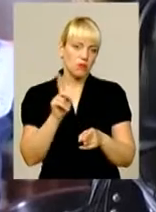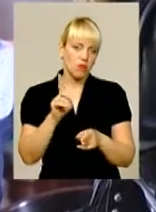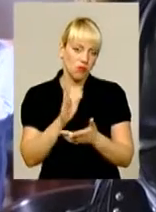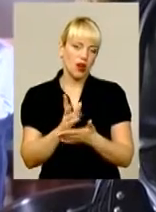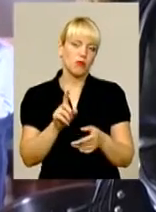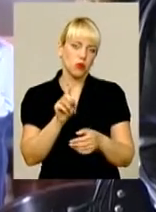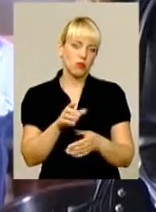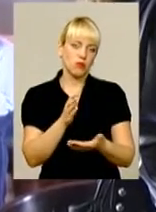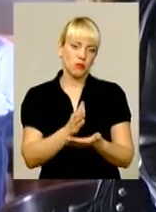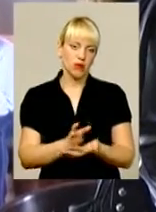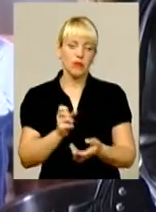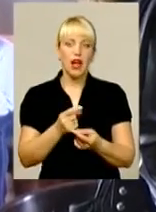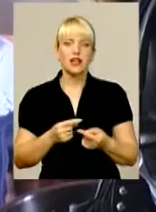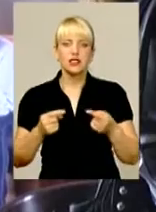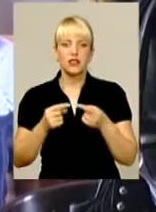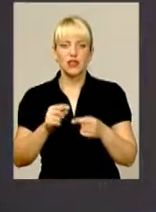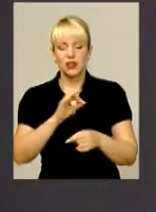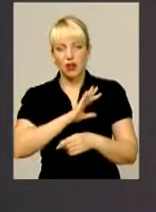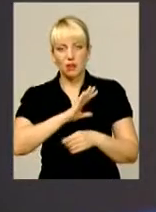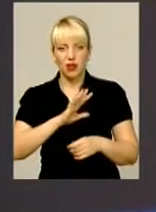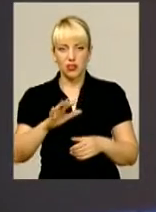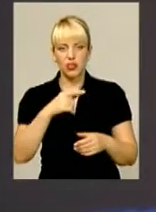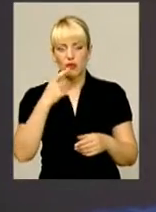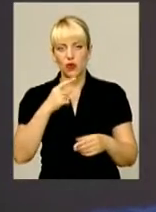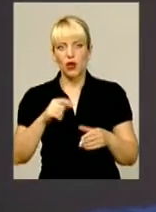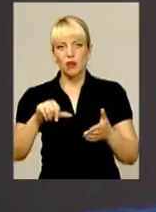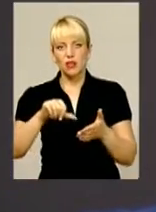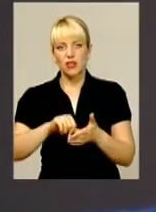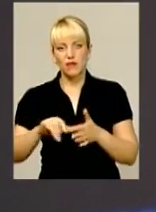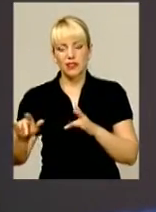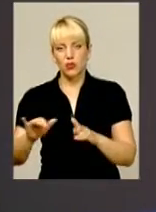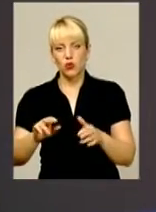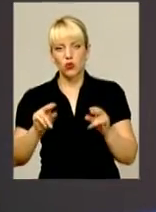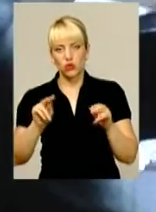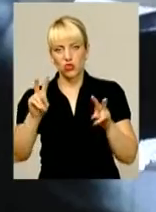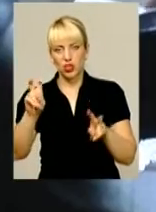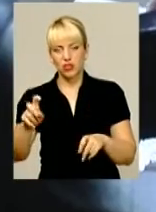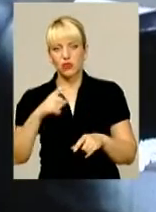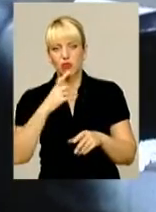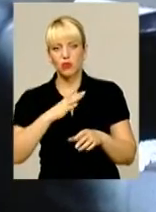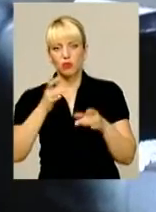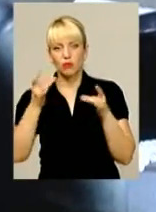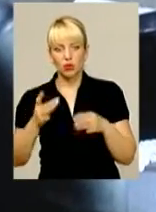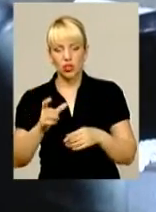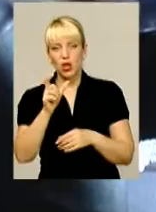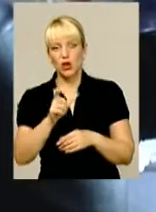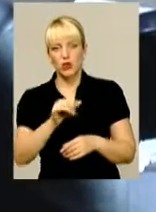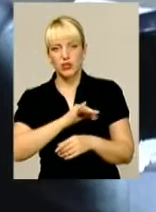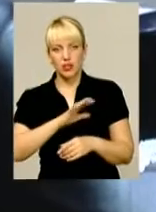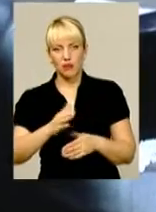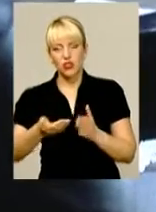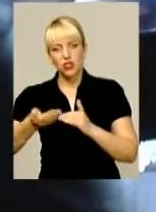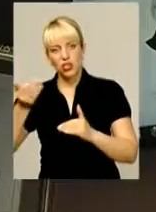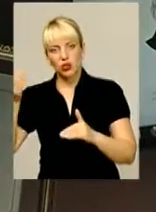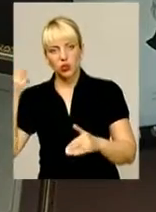А от із визначенням найбагатших, зазначає представник руху «Чесно», було значно простіше. Каже, заможні особи ще до депутатства